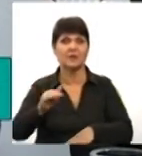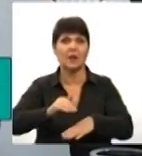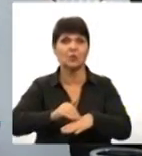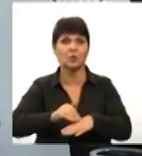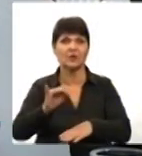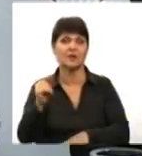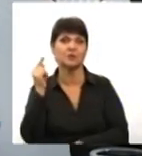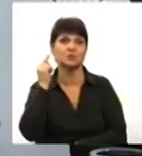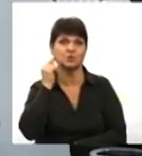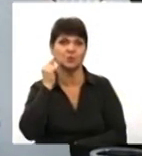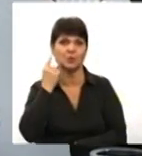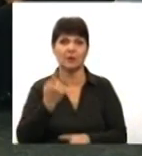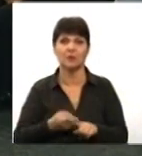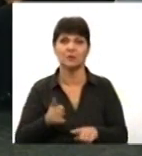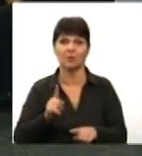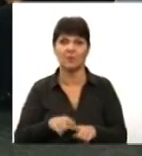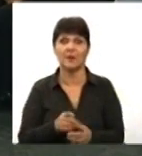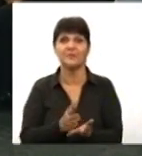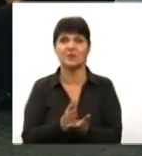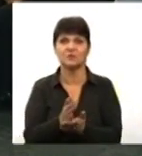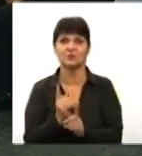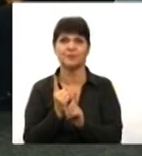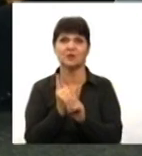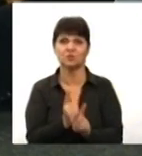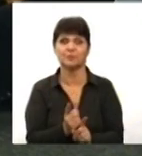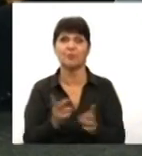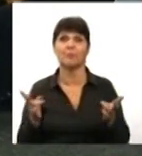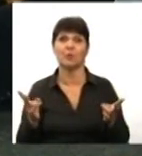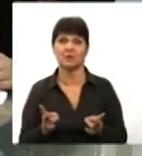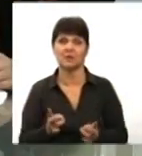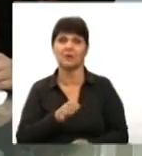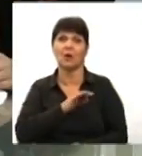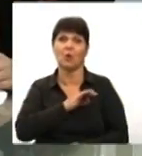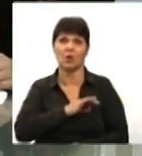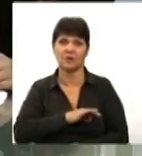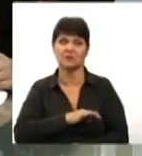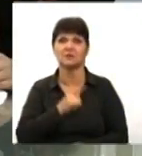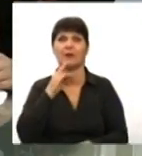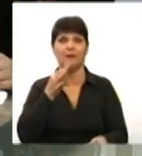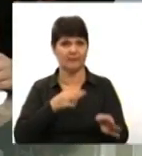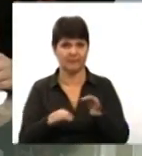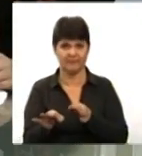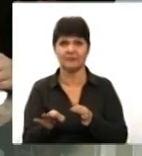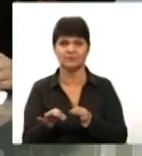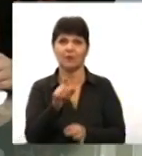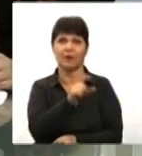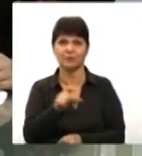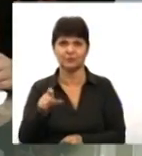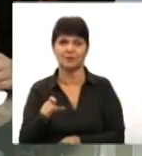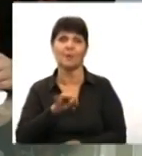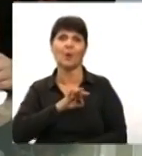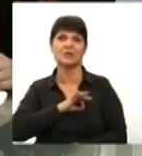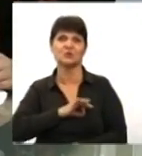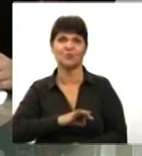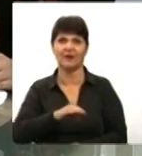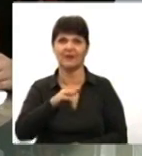Тому служба з супроводу потрібна, корисна, і раджу людям нею користуватися,